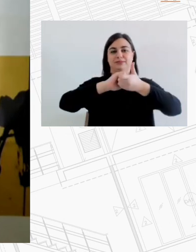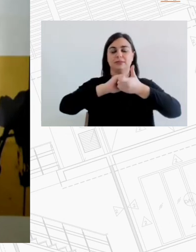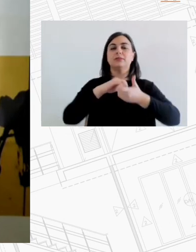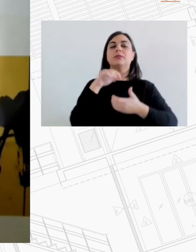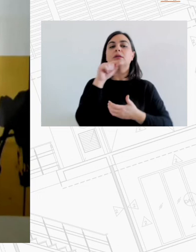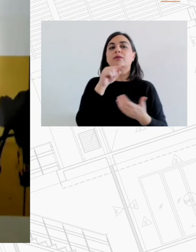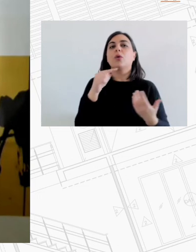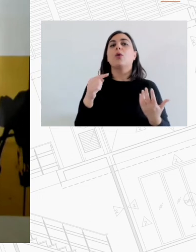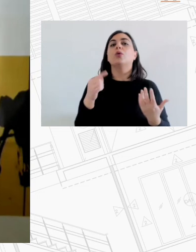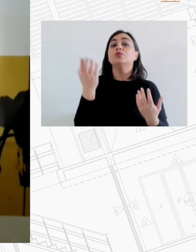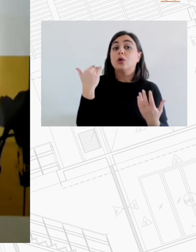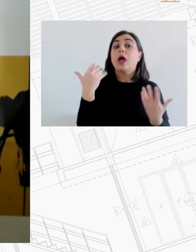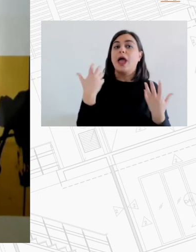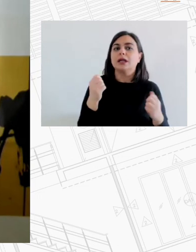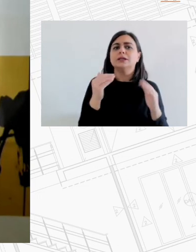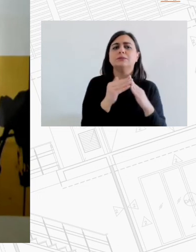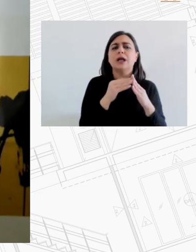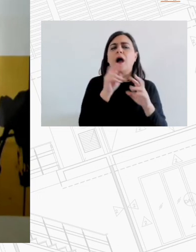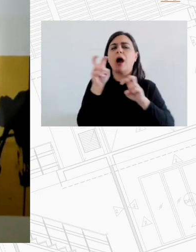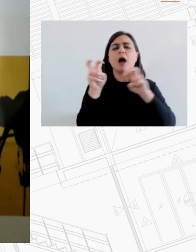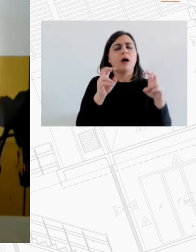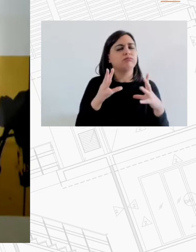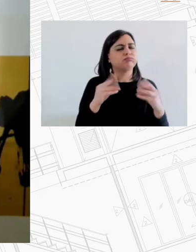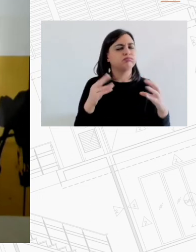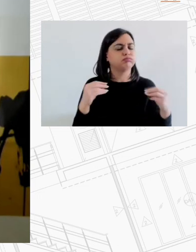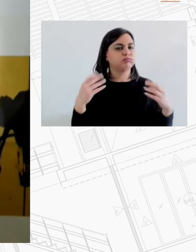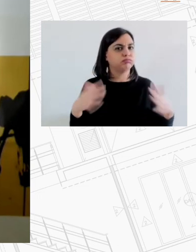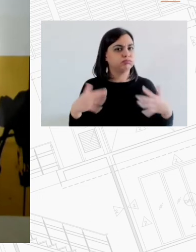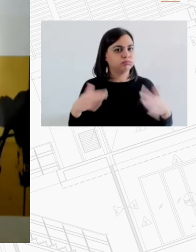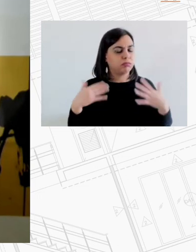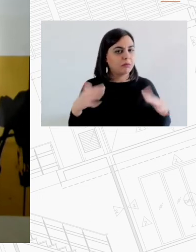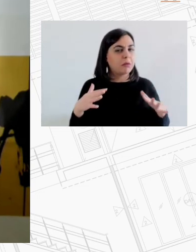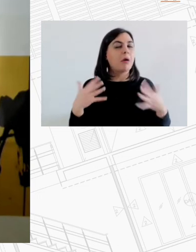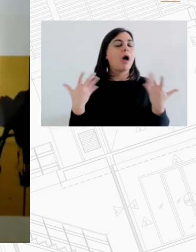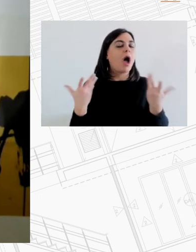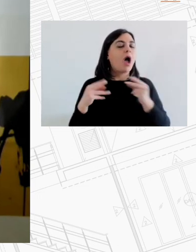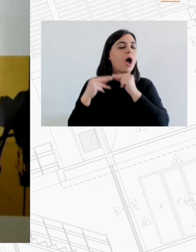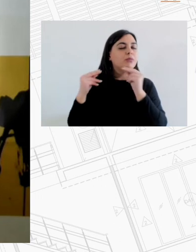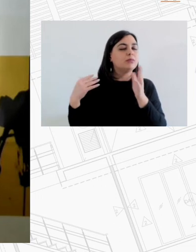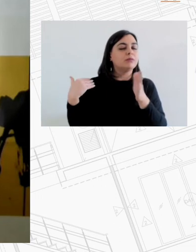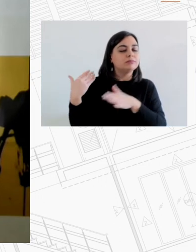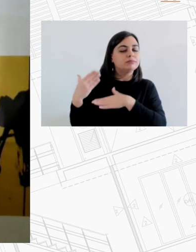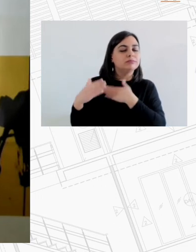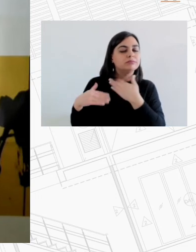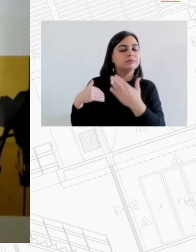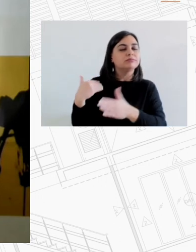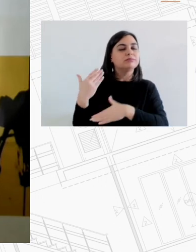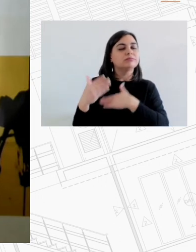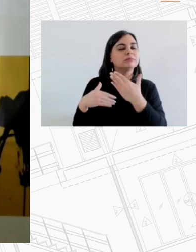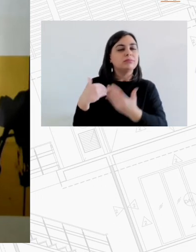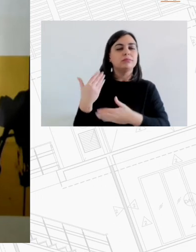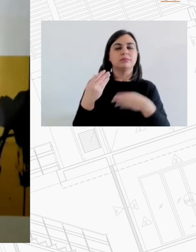αυτό με τα χρόνια και με τις πωλήσεις που έγιναν άλλαξε δραματικά